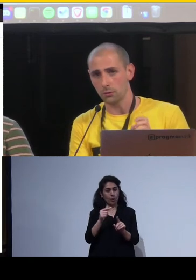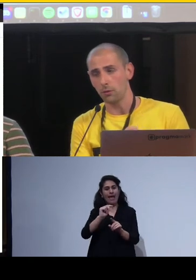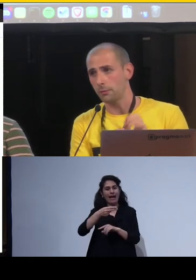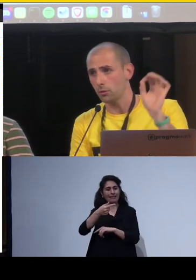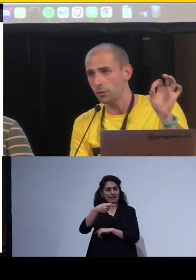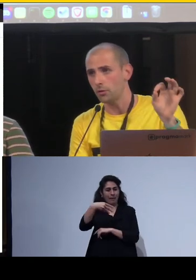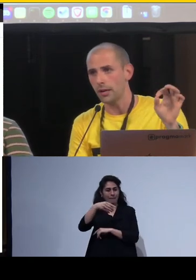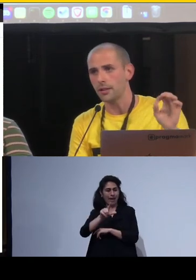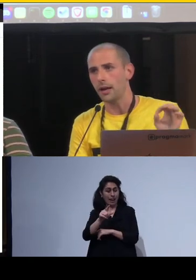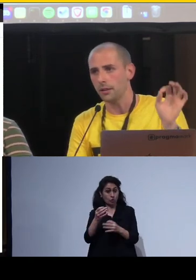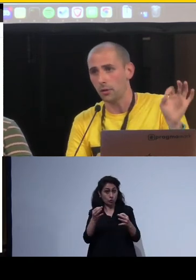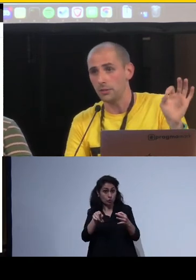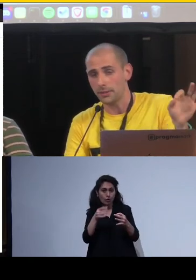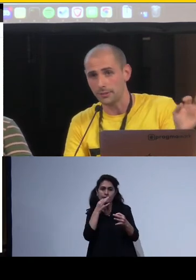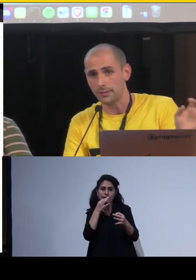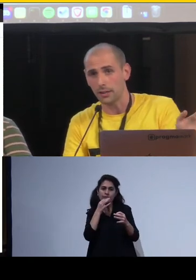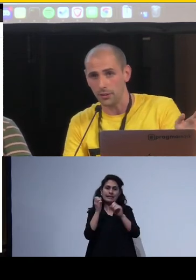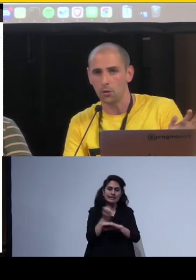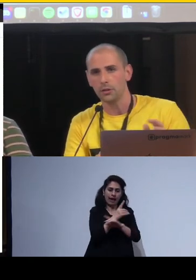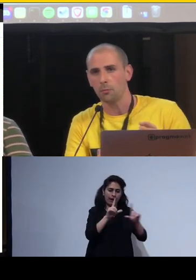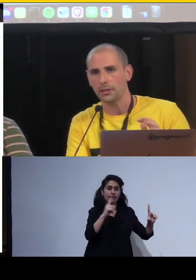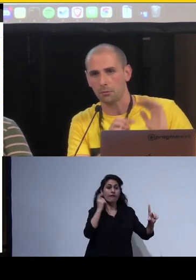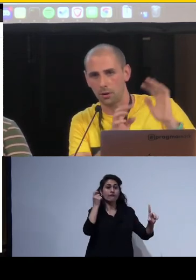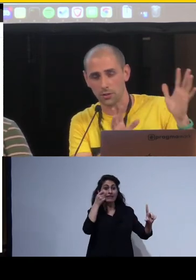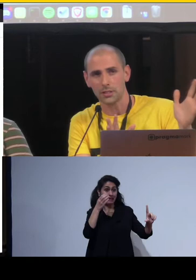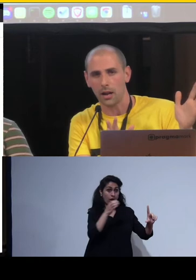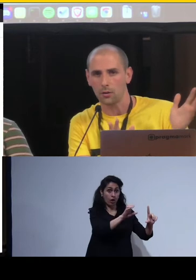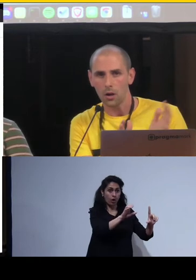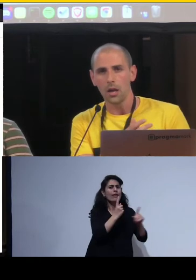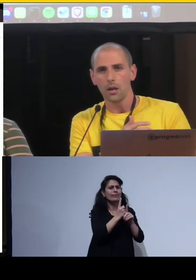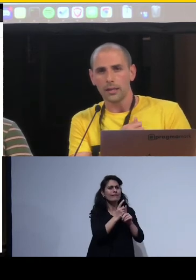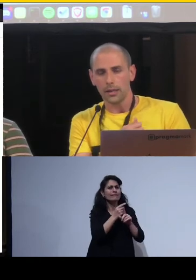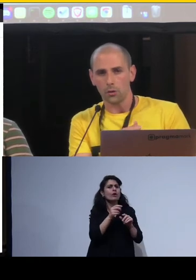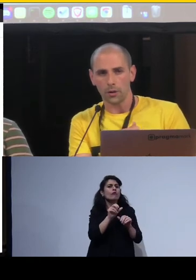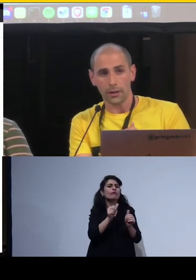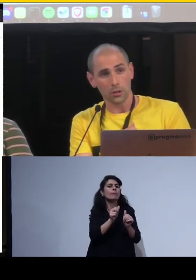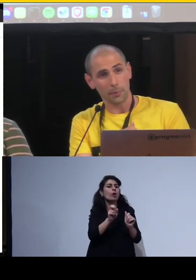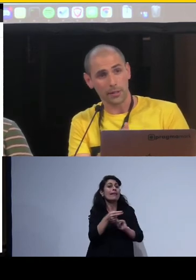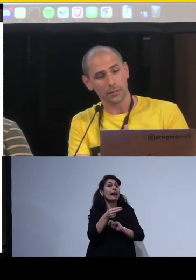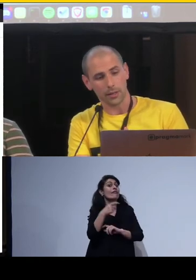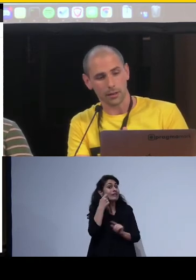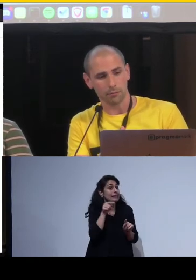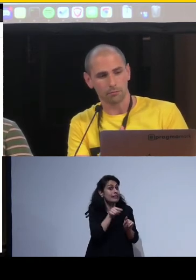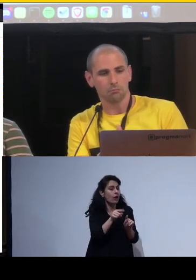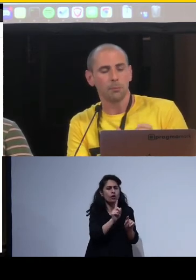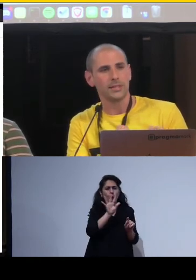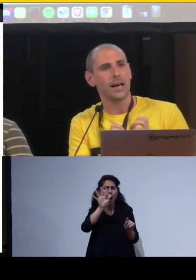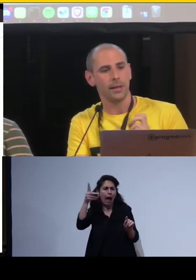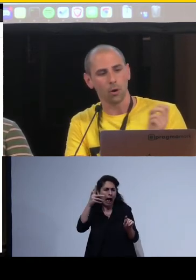senso che se voi volete mettere un video nella slide, ricordatevi di mettere il tag video, e di non mettere qualcosa di strano che non sapete essere